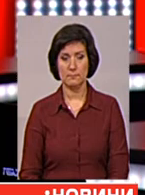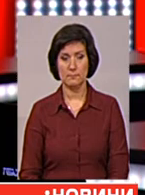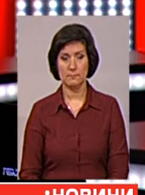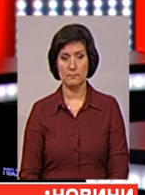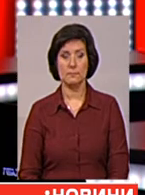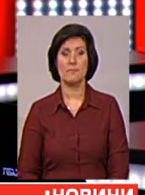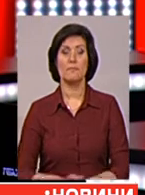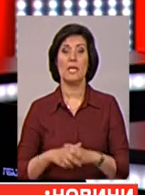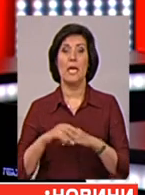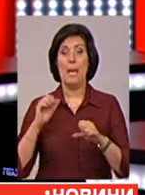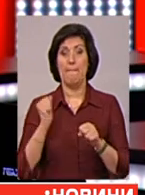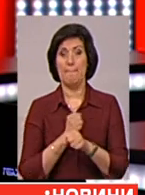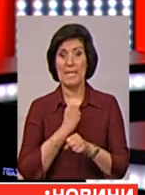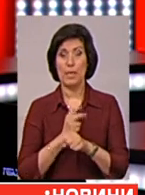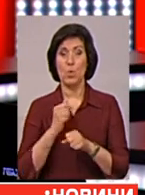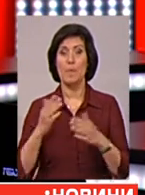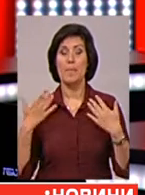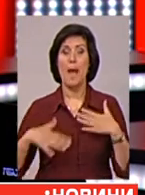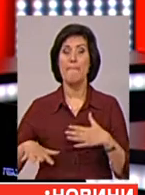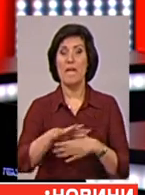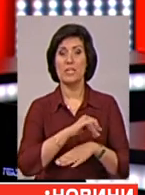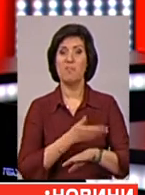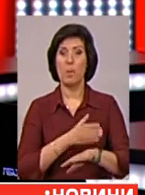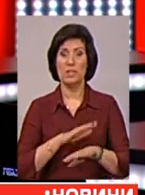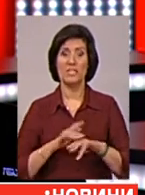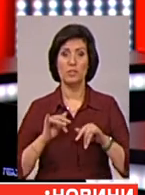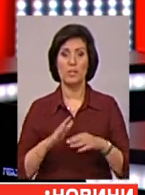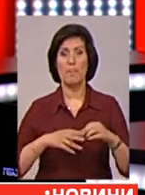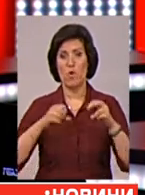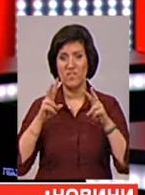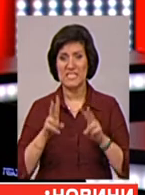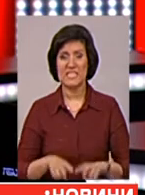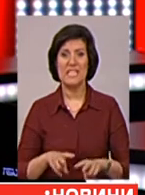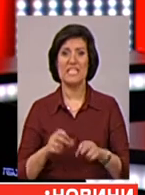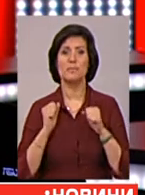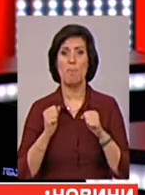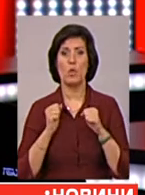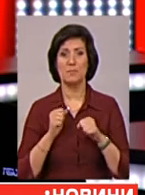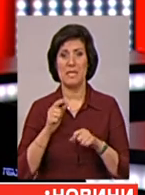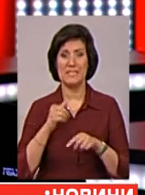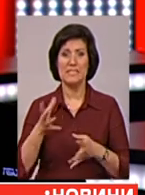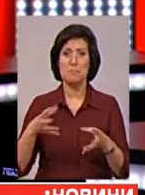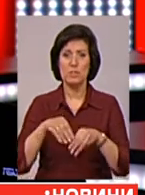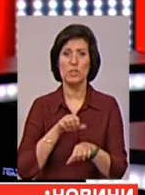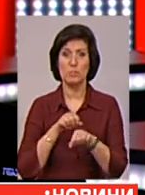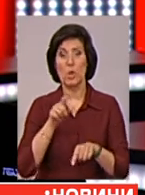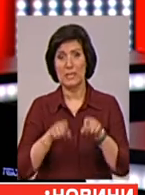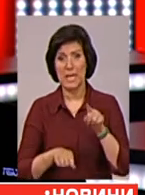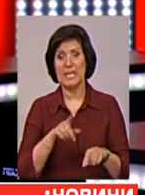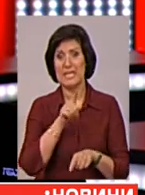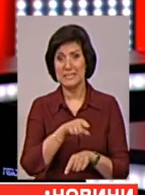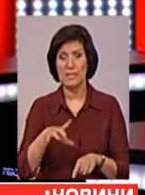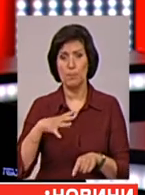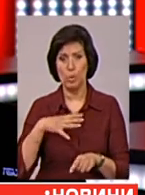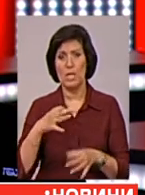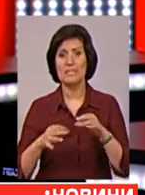Бійку на пляжі в Полтаві з чинили професійні спортсмени зі змішаних єдиноборств. Деякі з них вже були засуджені за вбивство.